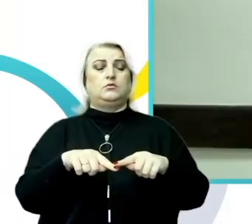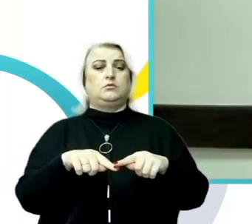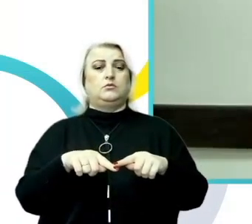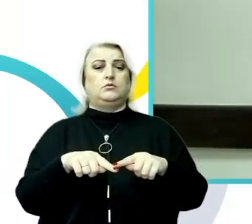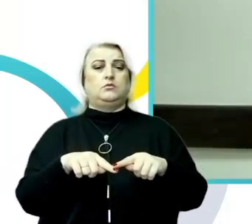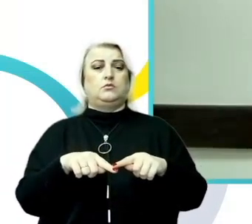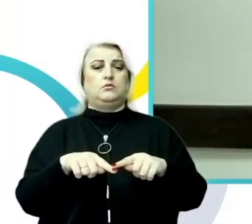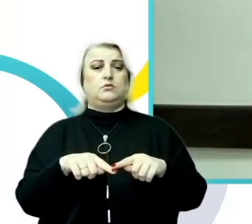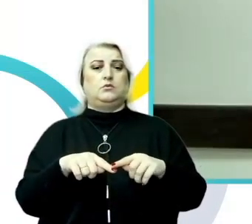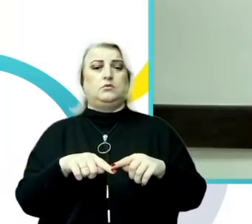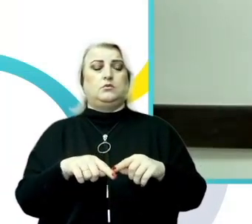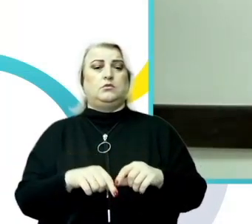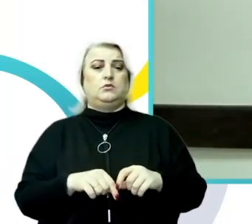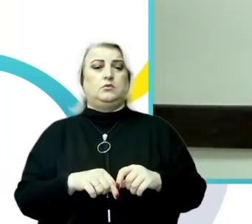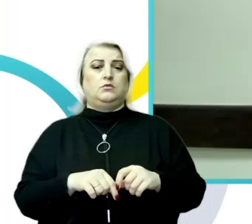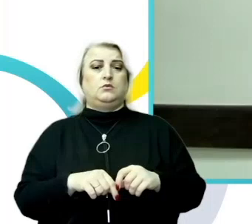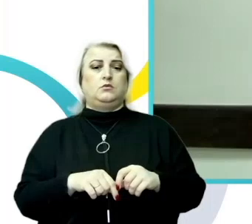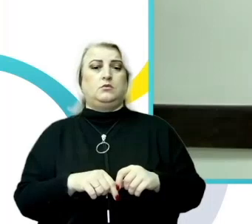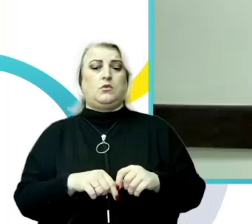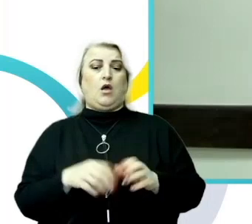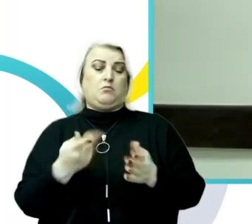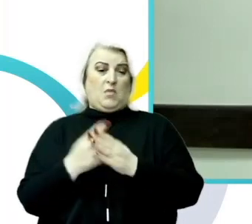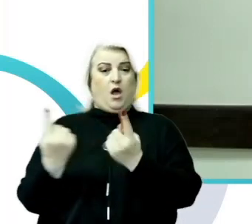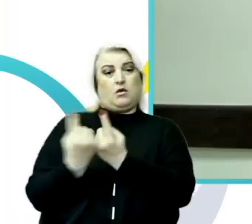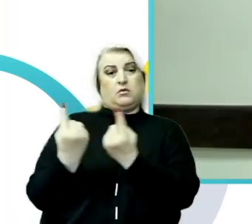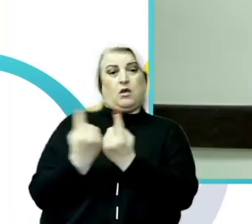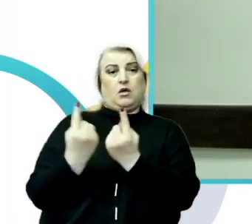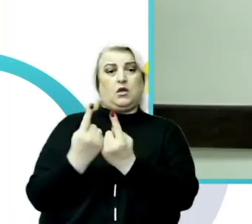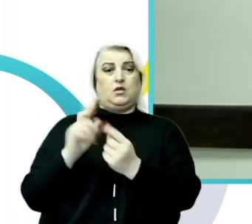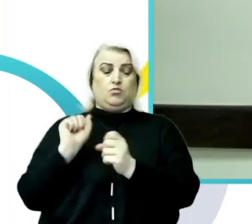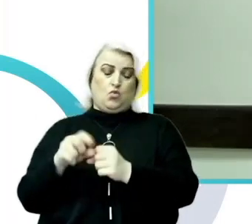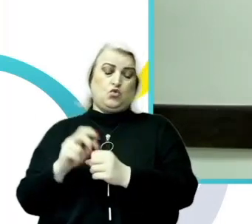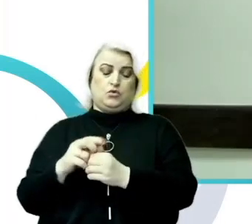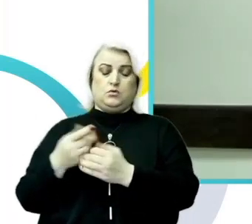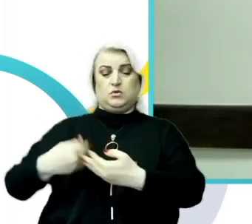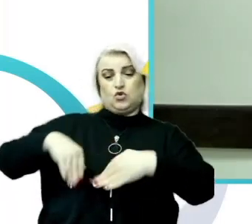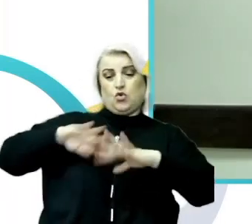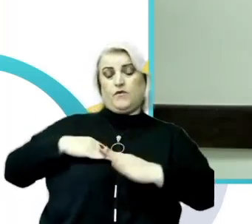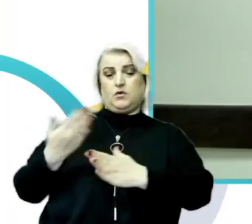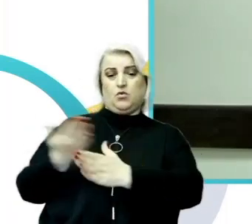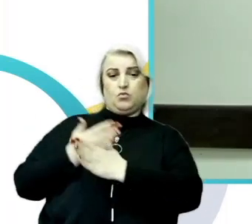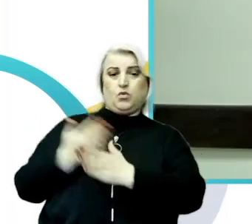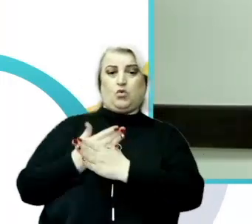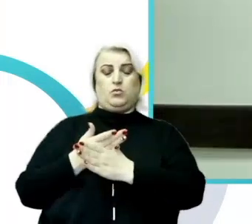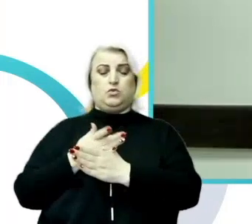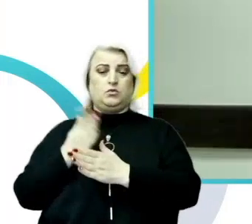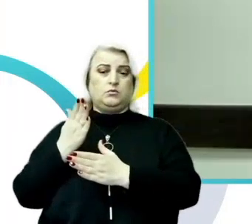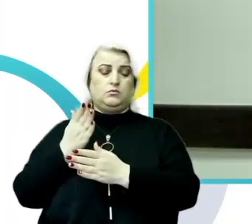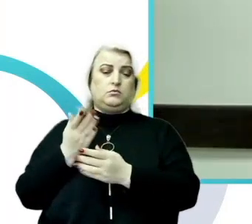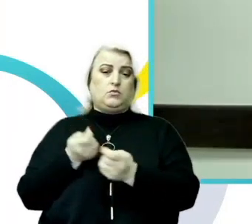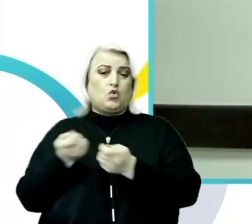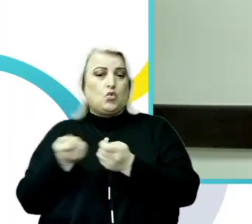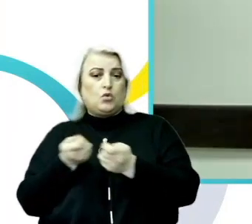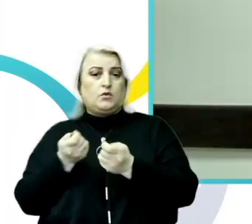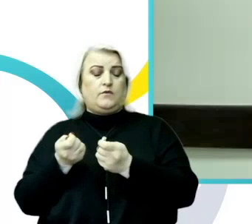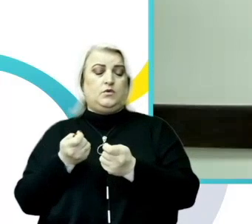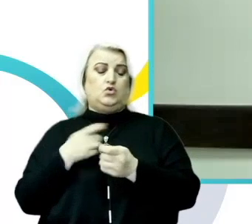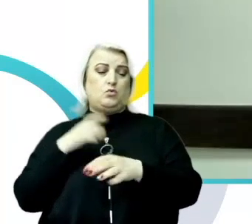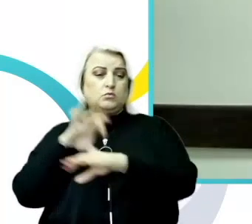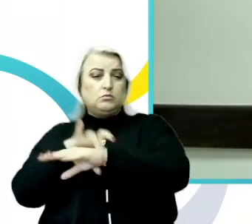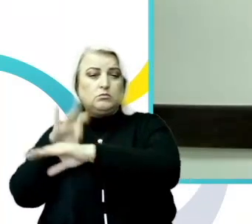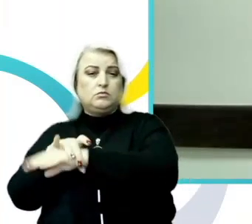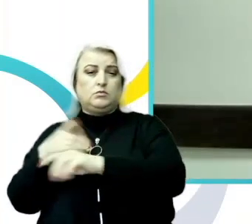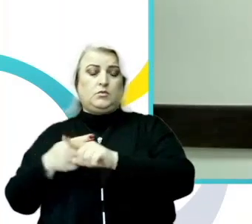rândul seminilor pentru a informa și a ghida cu privire la modalitățile de protecție și acțiune în cazul de hărțuire sexuală.